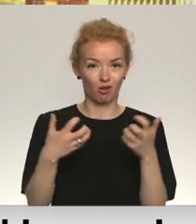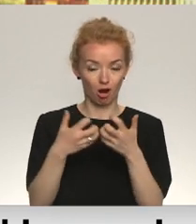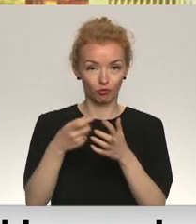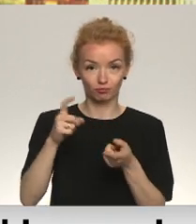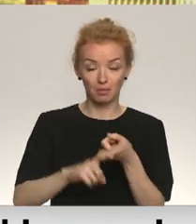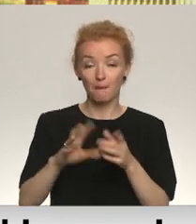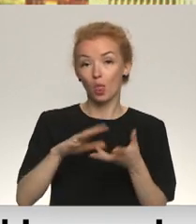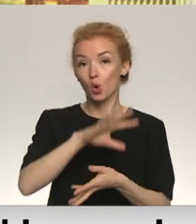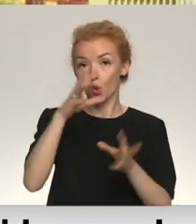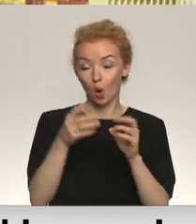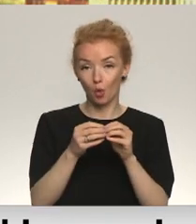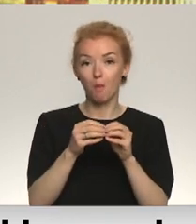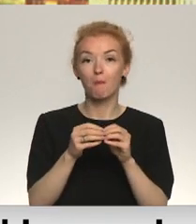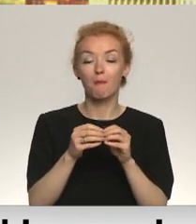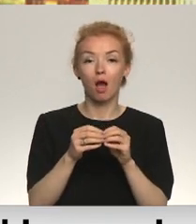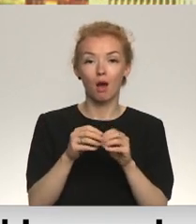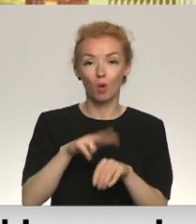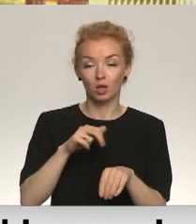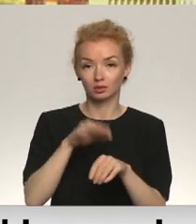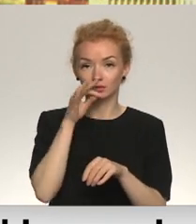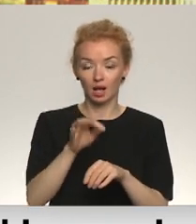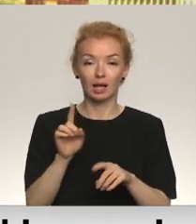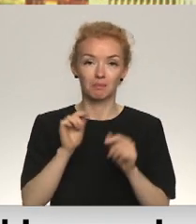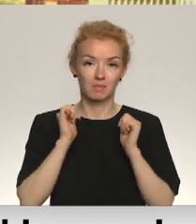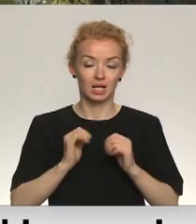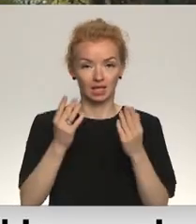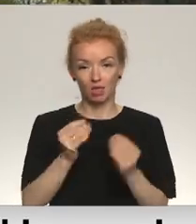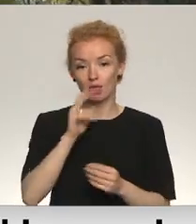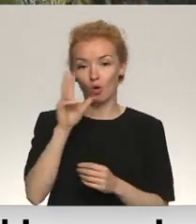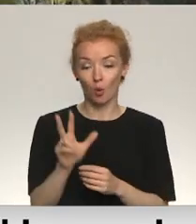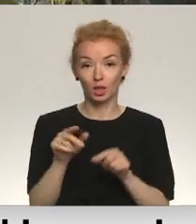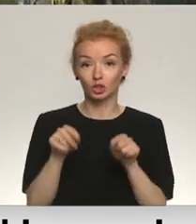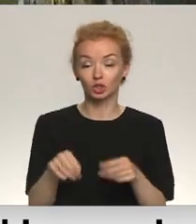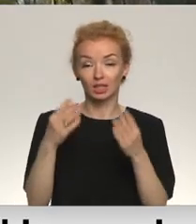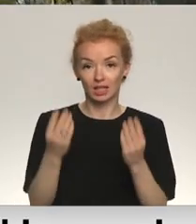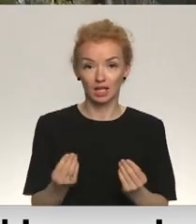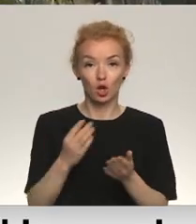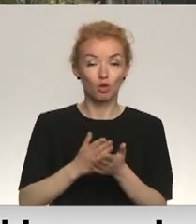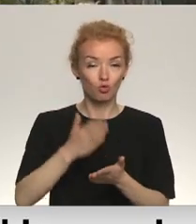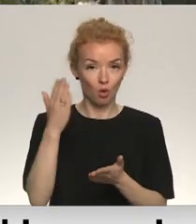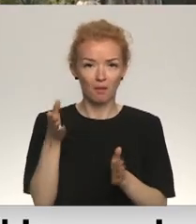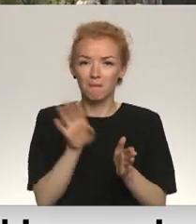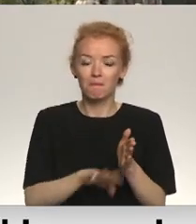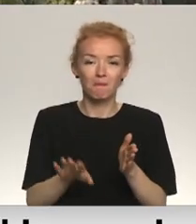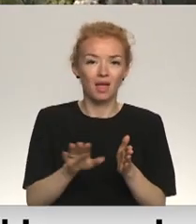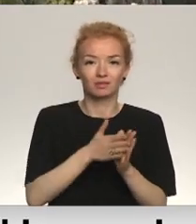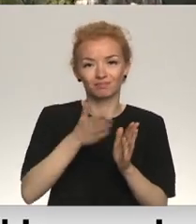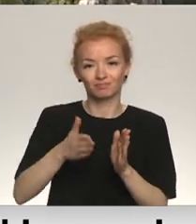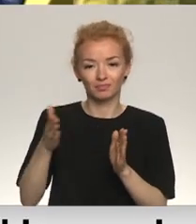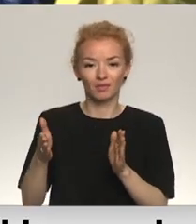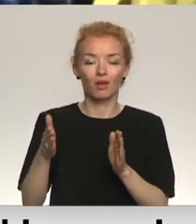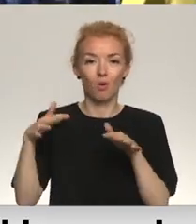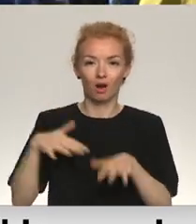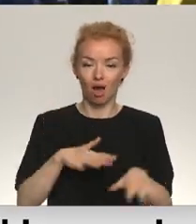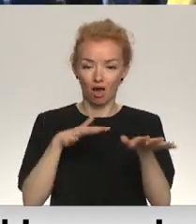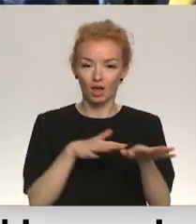diena šajā pašvaldībā pēc policijas sacītā aizvadīta mierīgi. Šī diena Daugavpilī norisinājās bez ikadējā nemirstīgā pulka